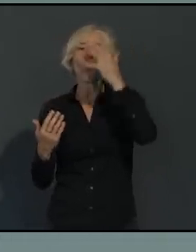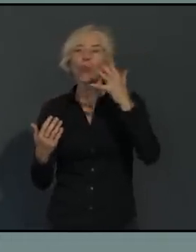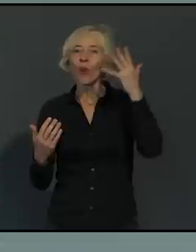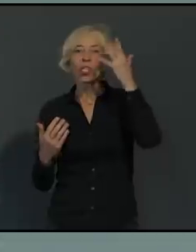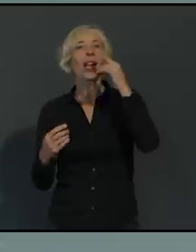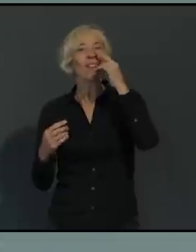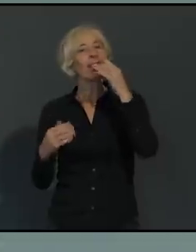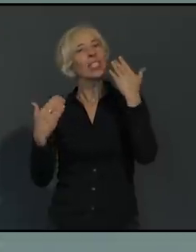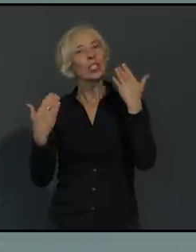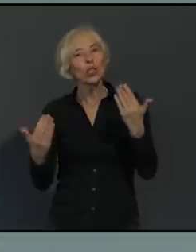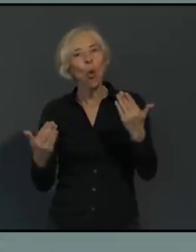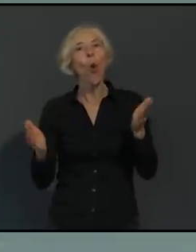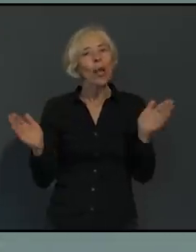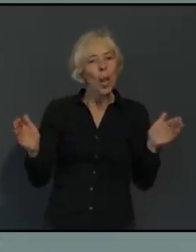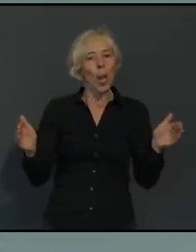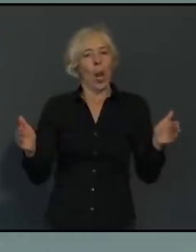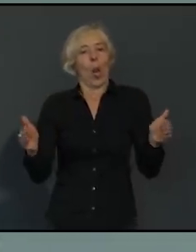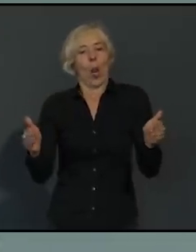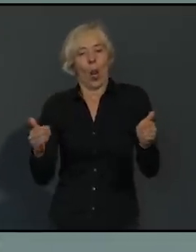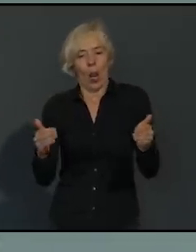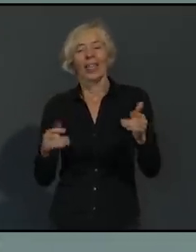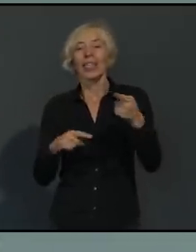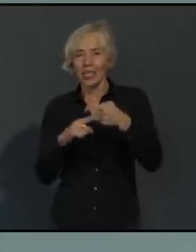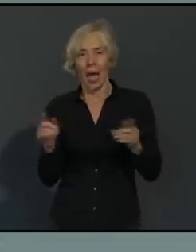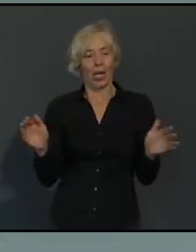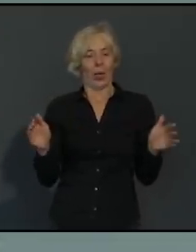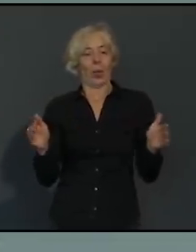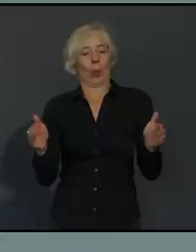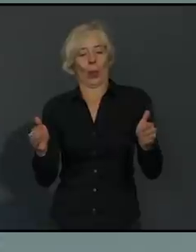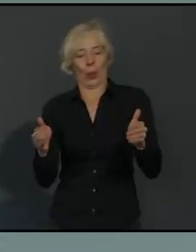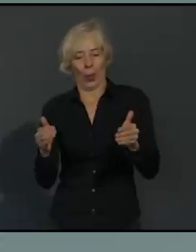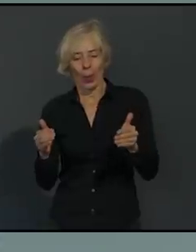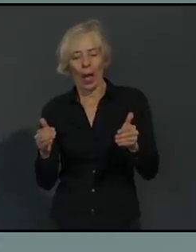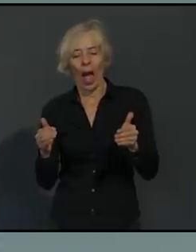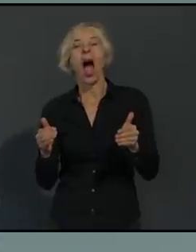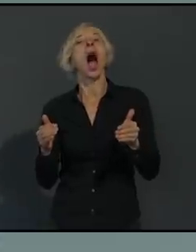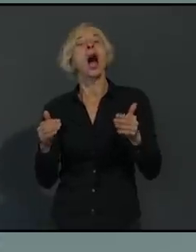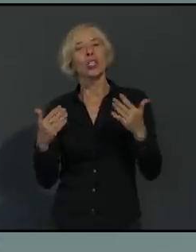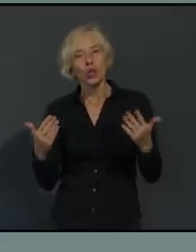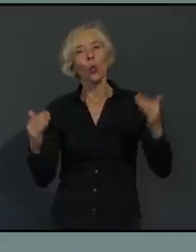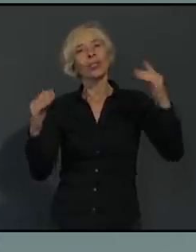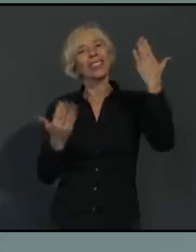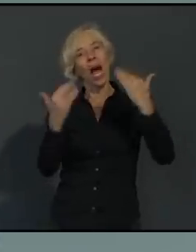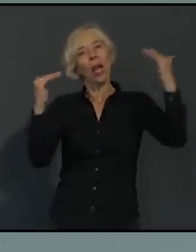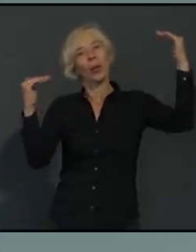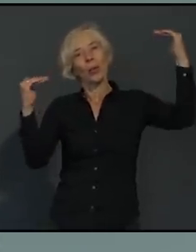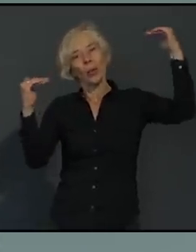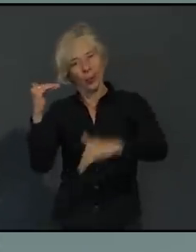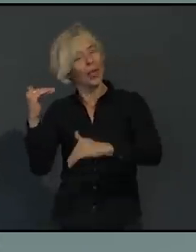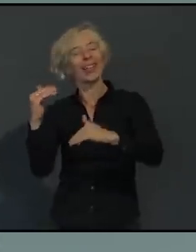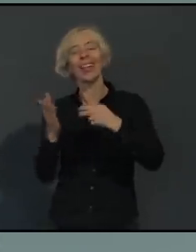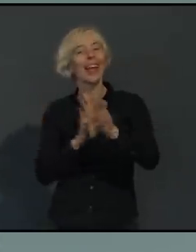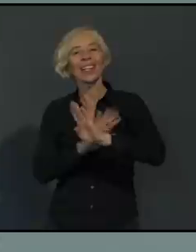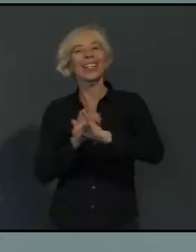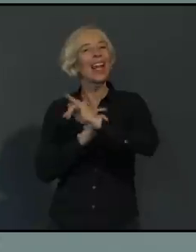wie im Frühjahr gegangen wären. Und ich möchte auch einen juristischen Aspekt an dieser Stelle einbringen. Es geht bei Maßnahmen